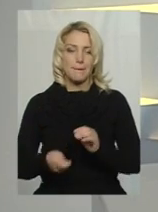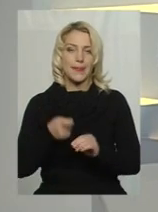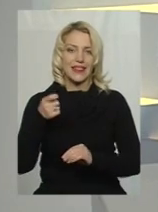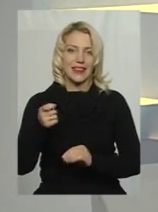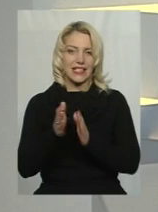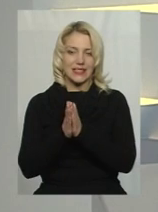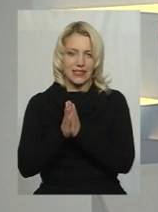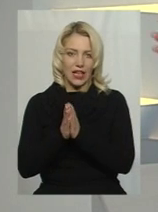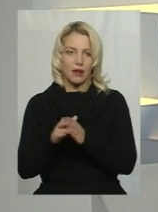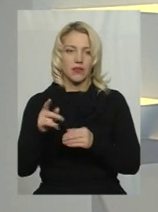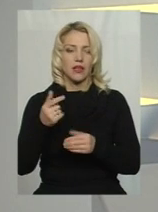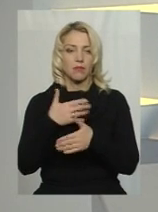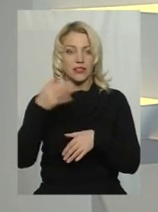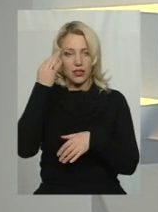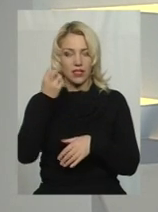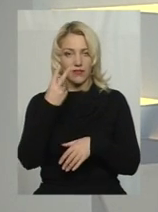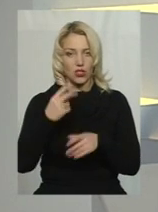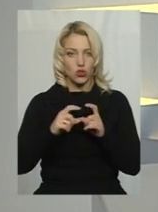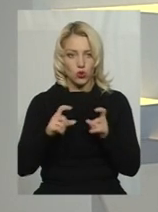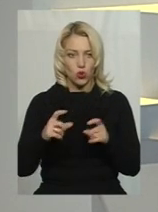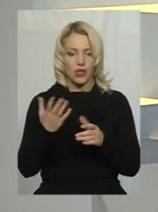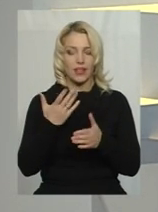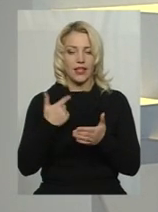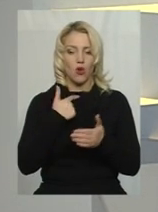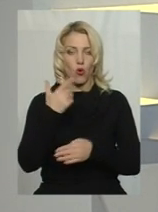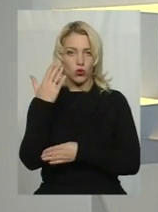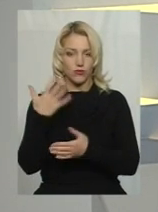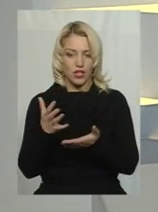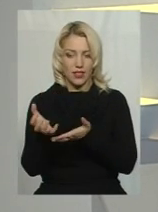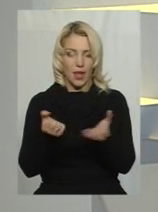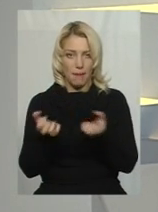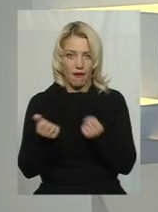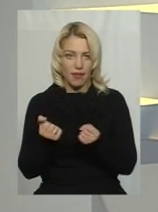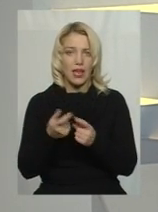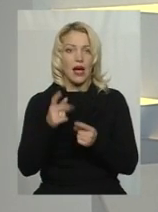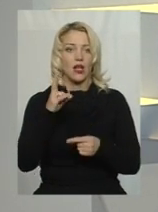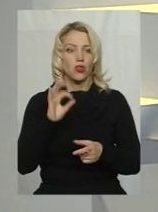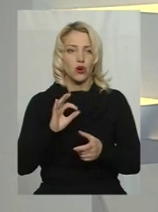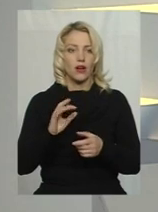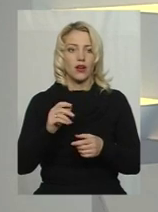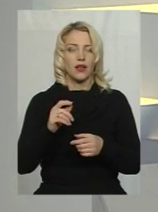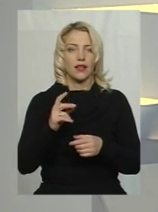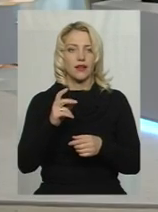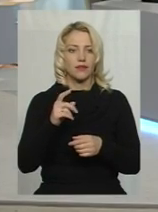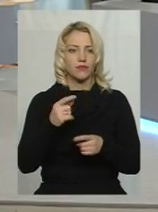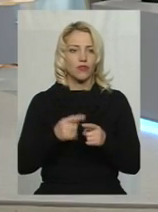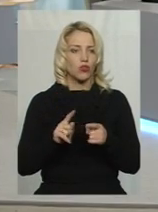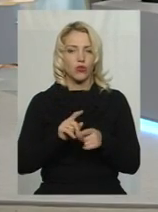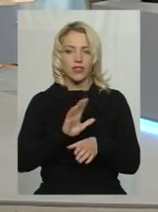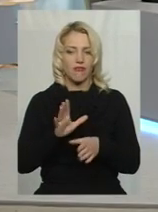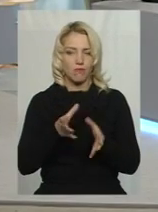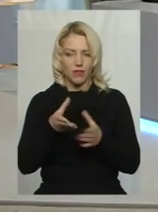згадували тільки, що про ЗОЖ-12, яка вже набрала відповідну кількість, але чи правильно розумію, що вона на пріоритетність не впливає?